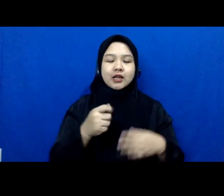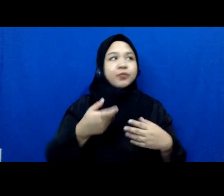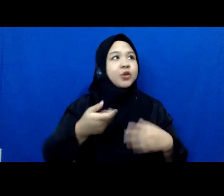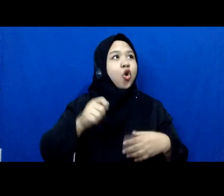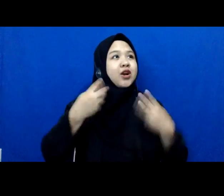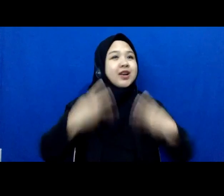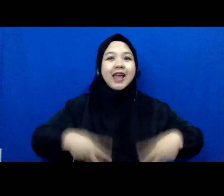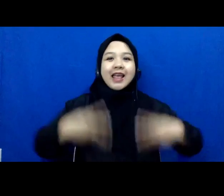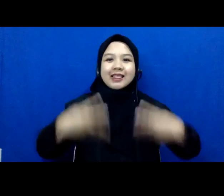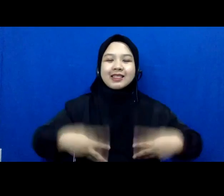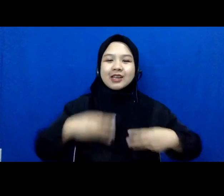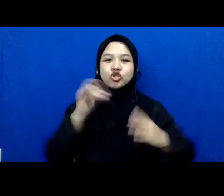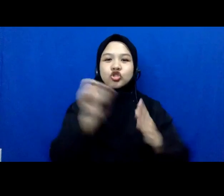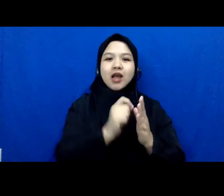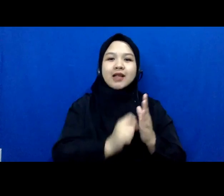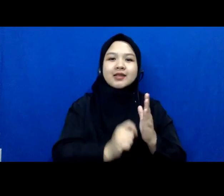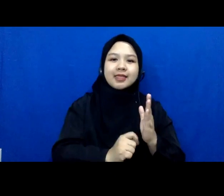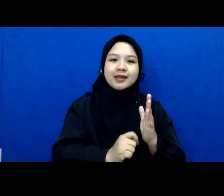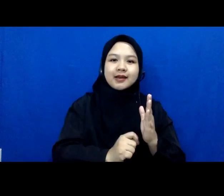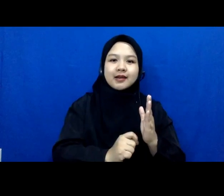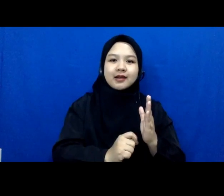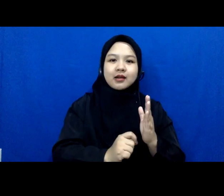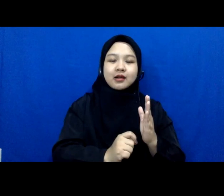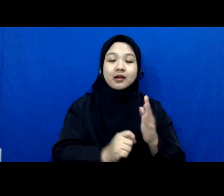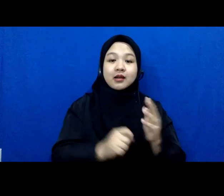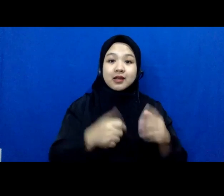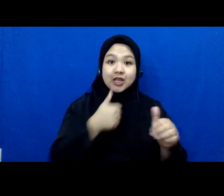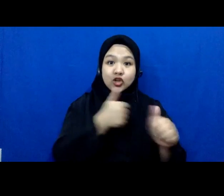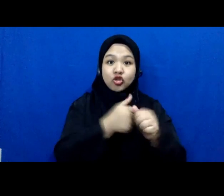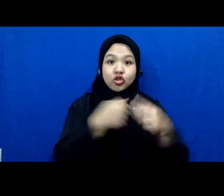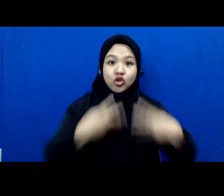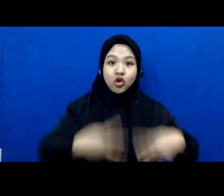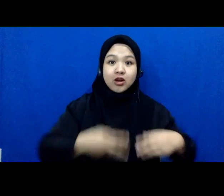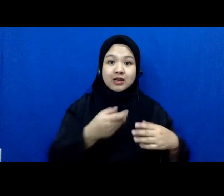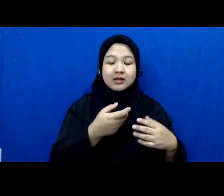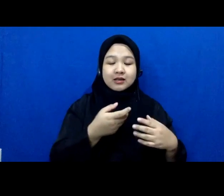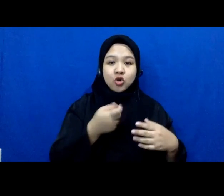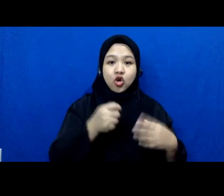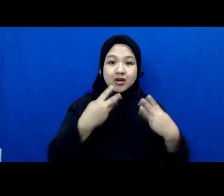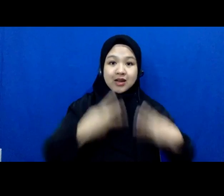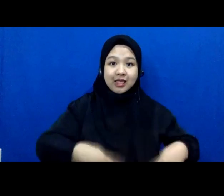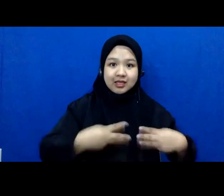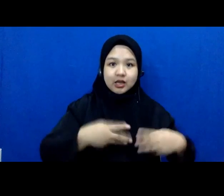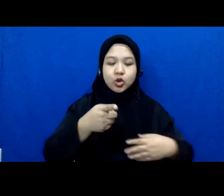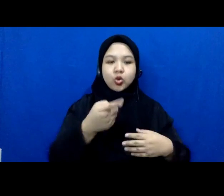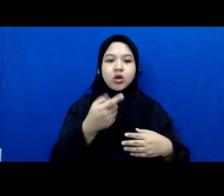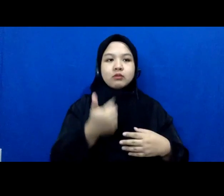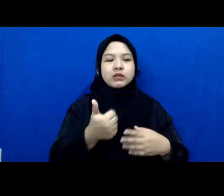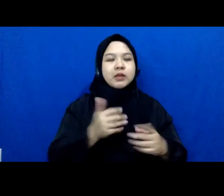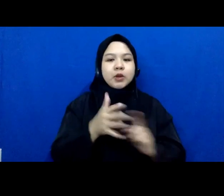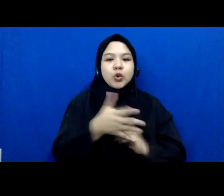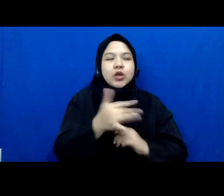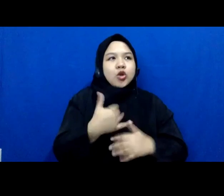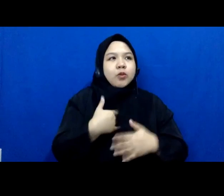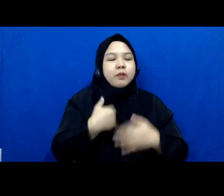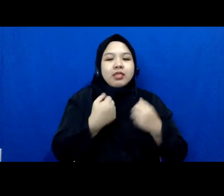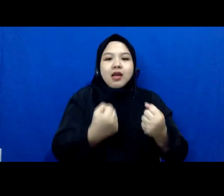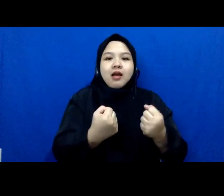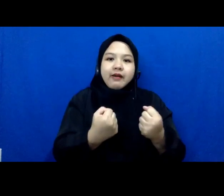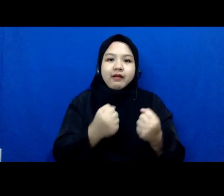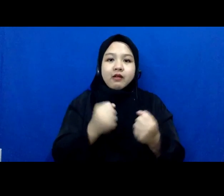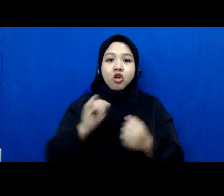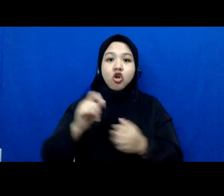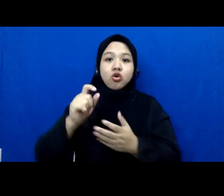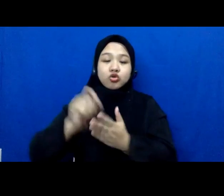biasanya itu akan membawa pertahanan yang lebih ketika karya jurnalistik teman-teman itu